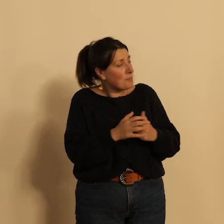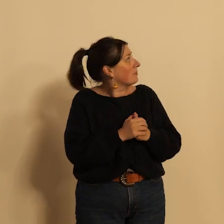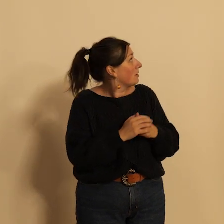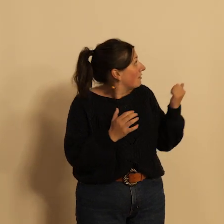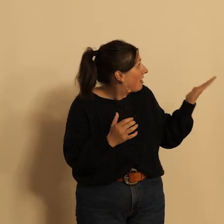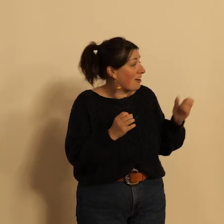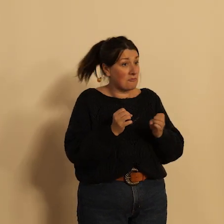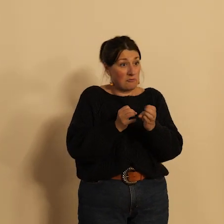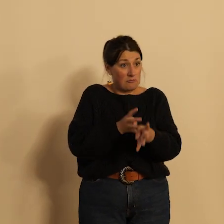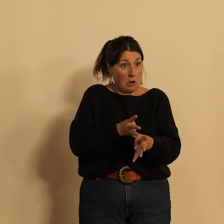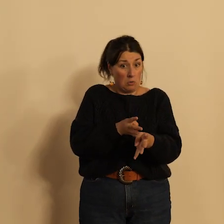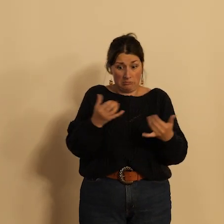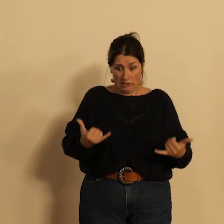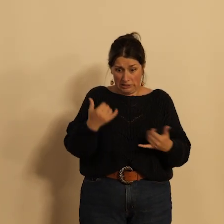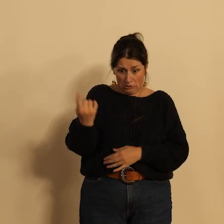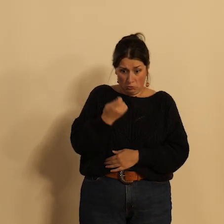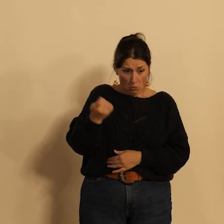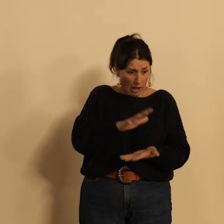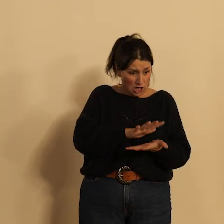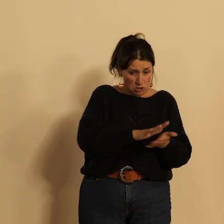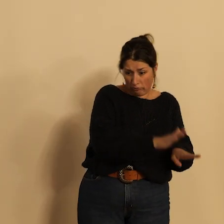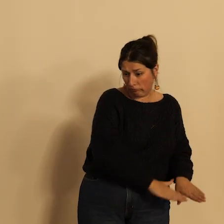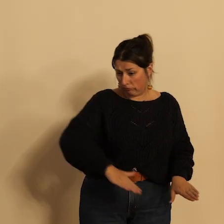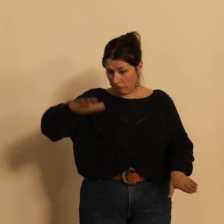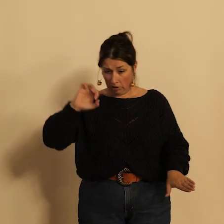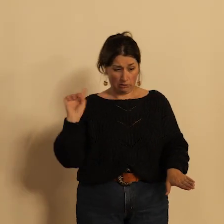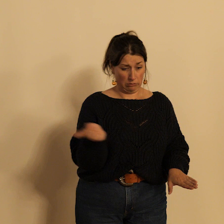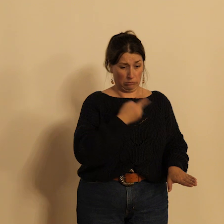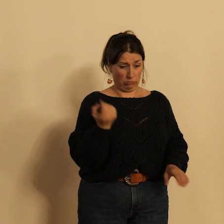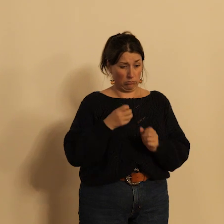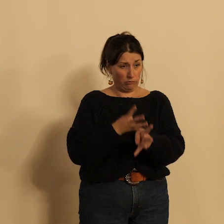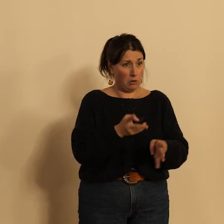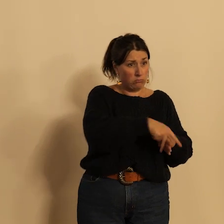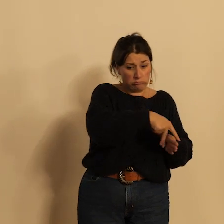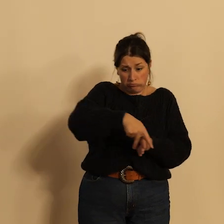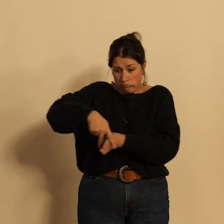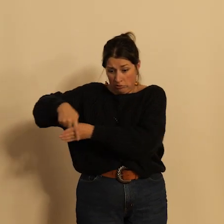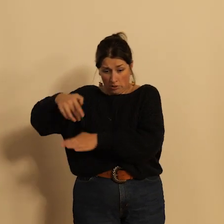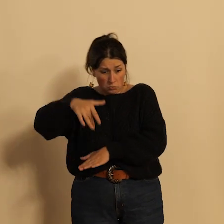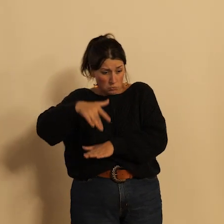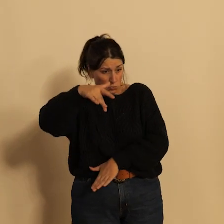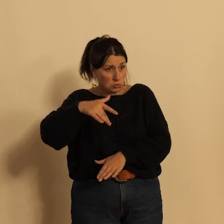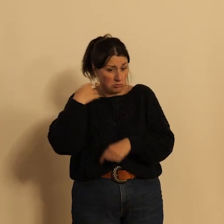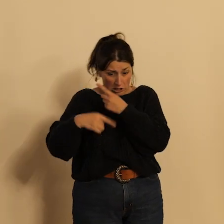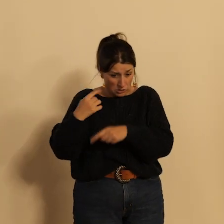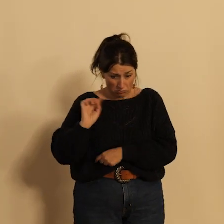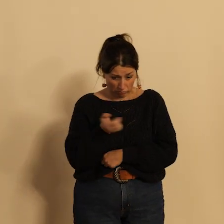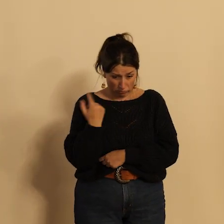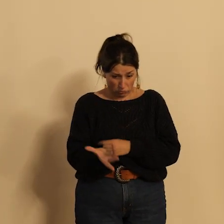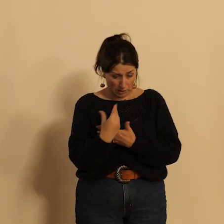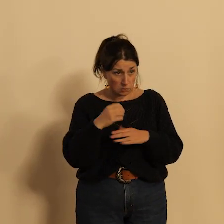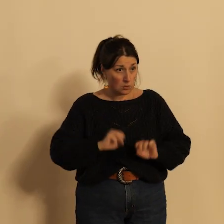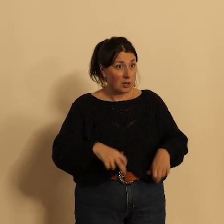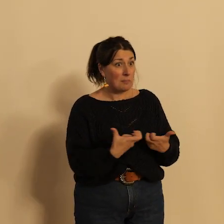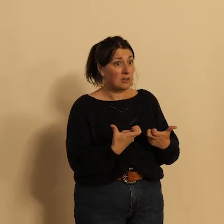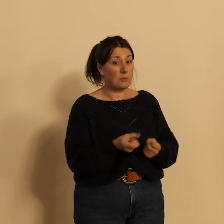vélo est pratiqué à tout âge et toutes les générations donc ici un vélo cargo où on suppose qu'il y a un